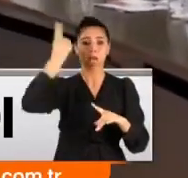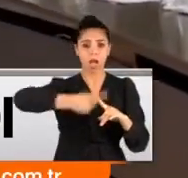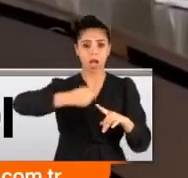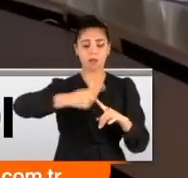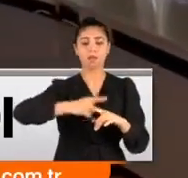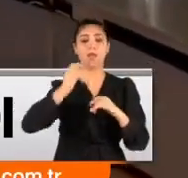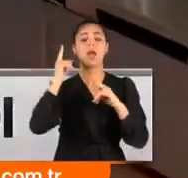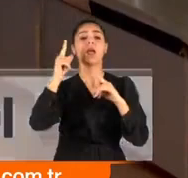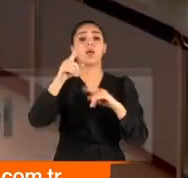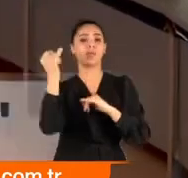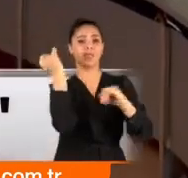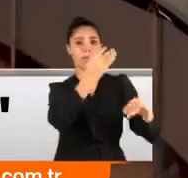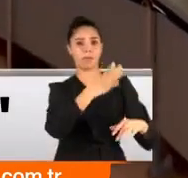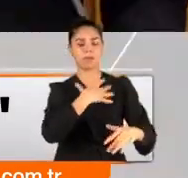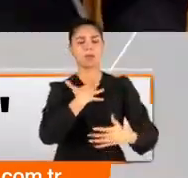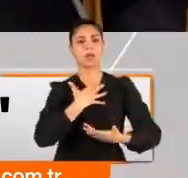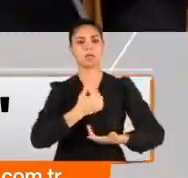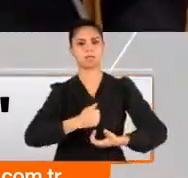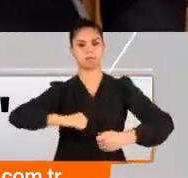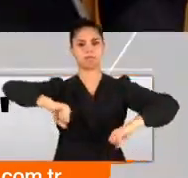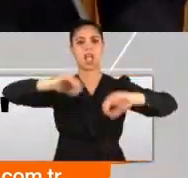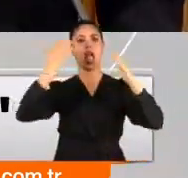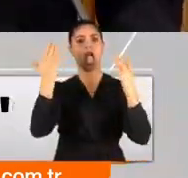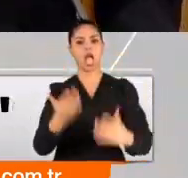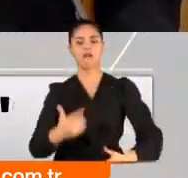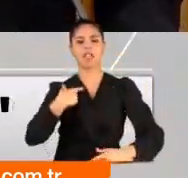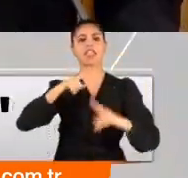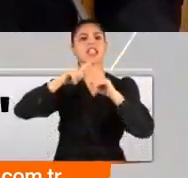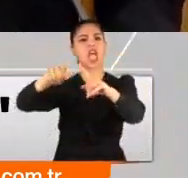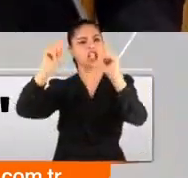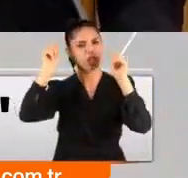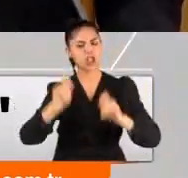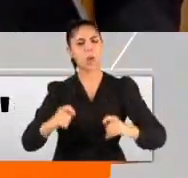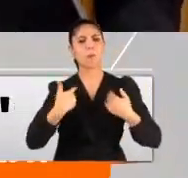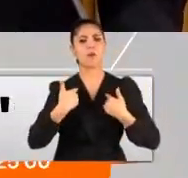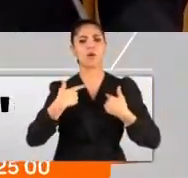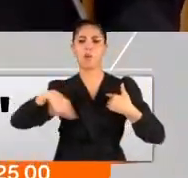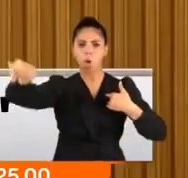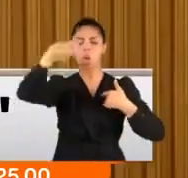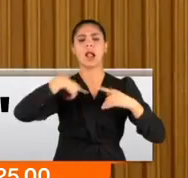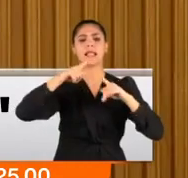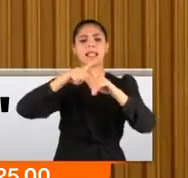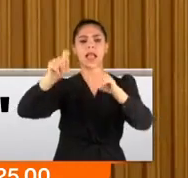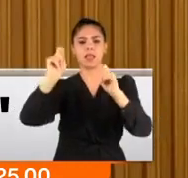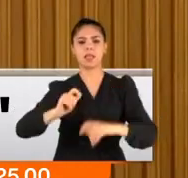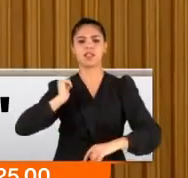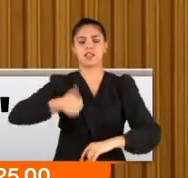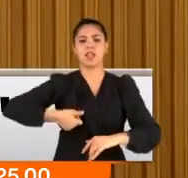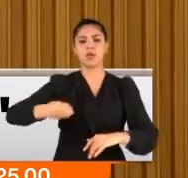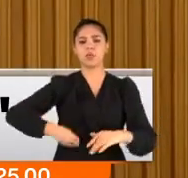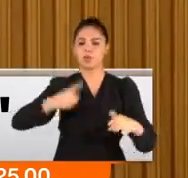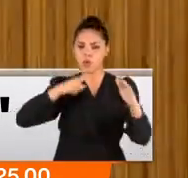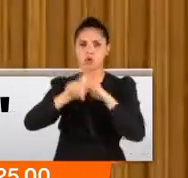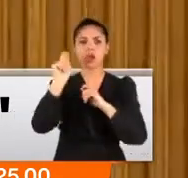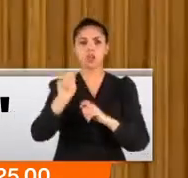gelen tepkilere adeta rest çekti. Evet onları tehdit ediyorum, evet onları tehdit ediyorum. Savcılığa suç duyurusunda